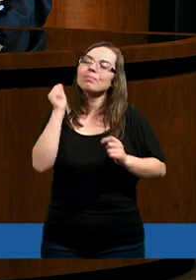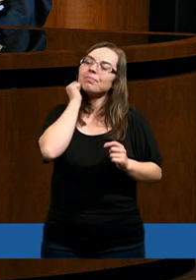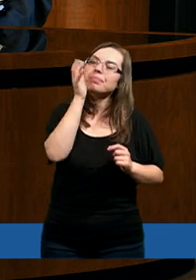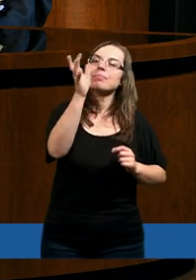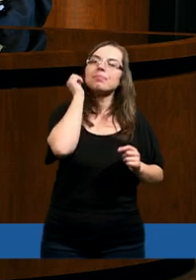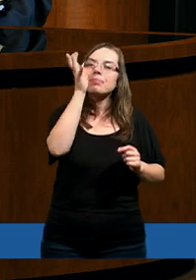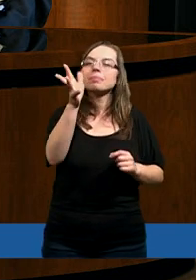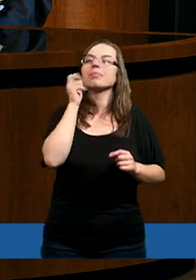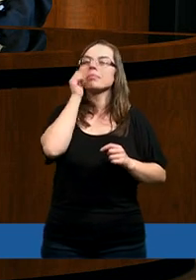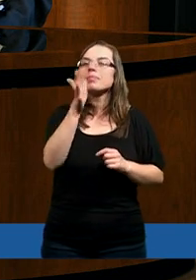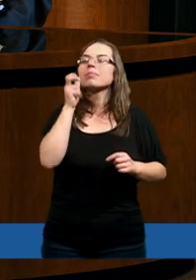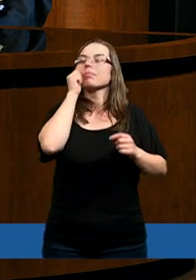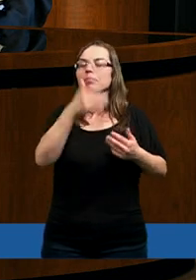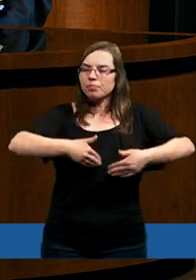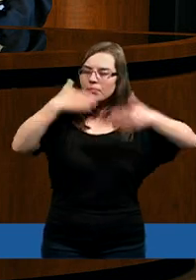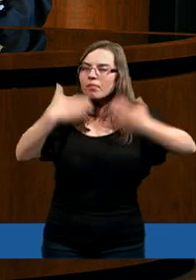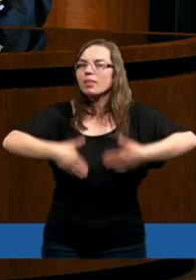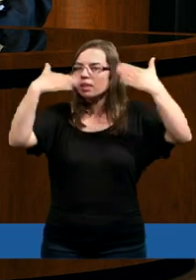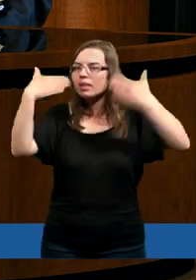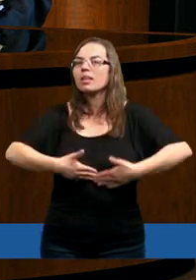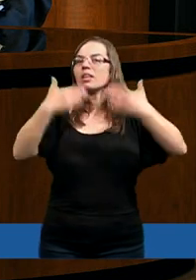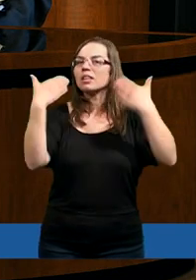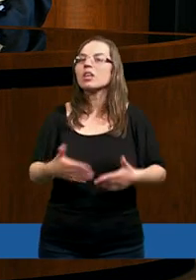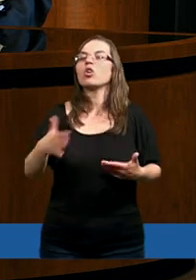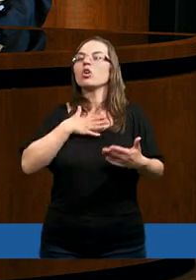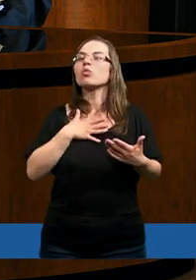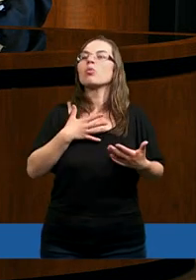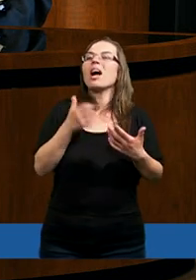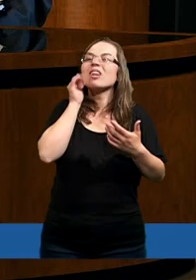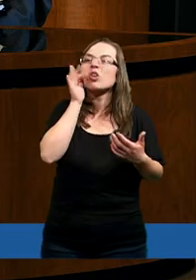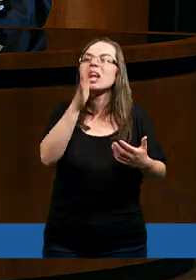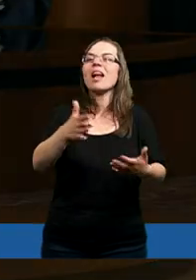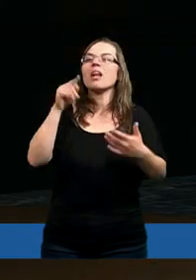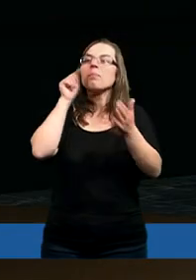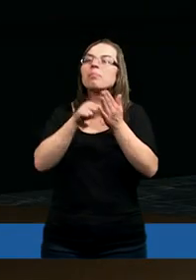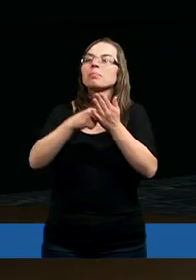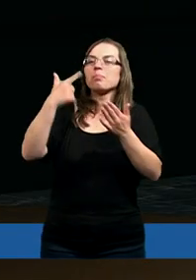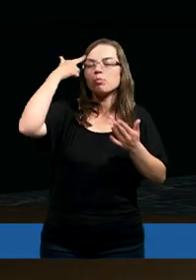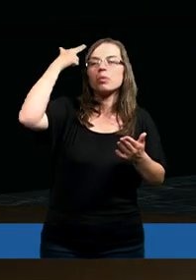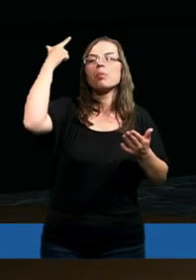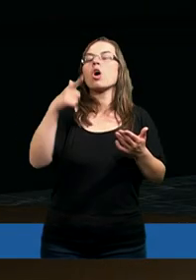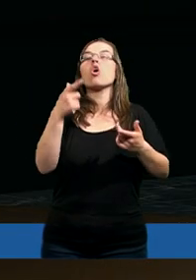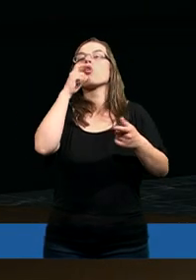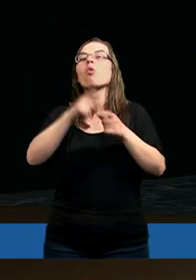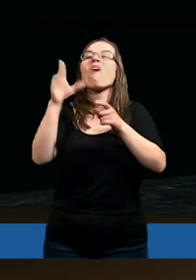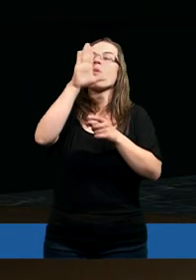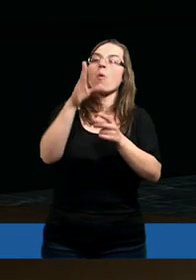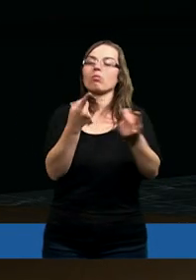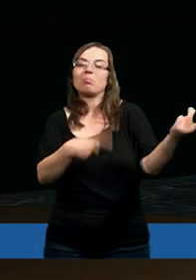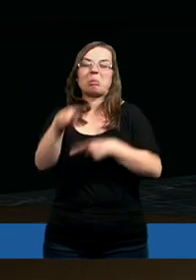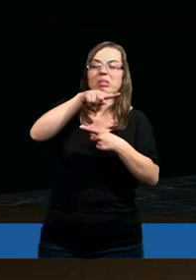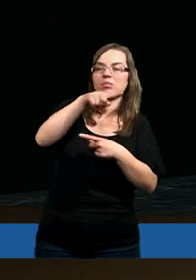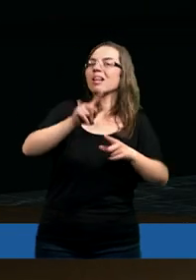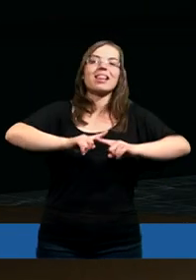czas. Nie mówić, że ja już dzisiaj przeczytałam coś, to już wiem, wszystko bardzo dobrze. Nie. Słowo Boże nie może być przekręcane.